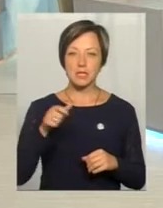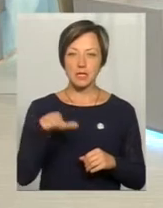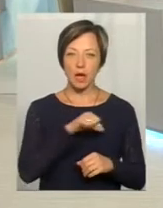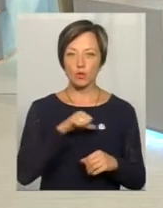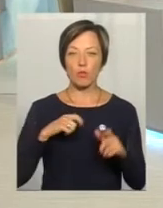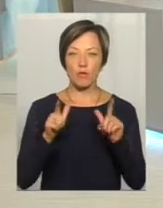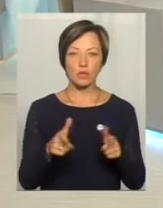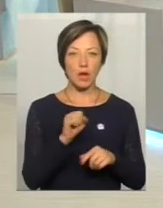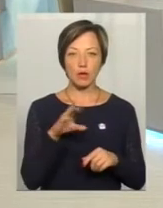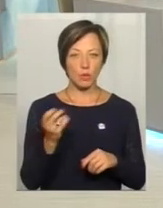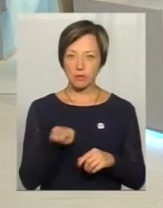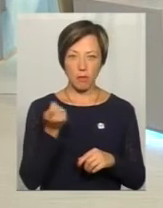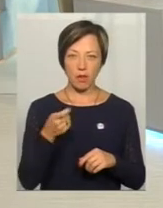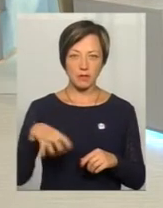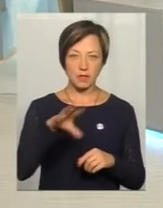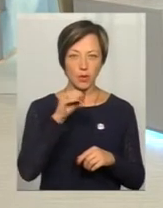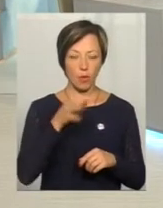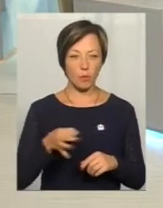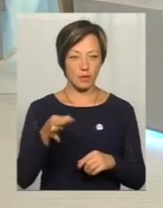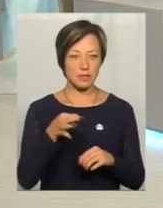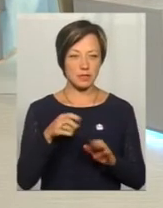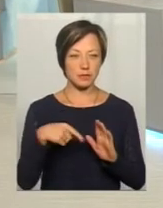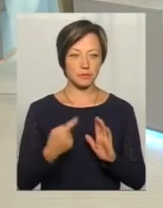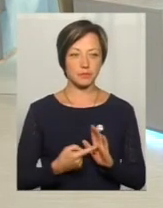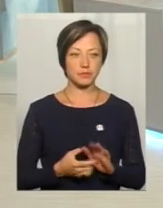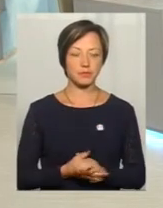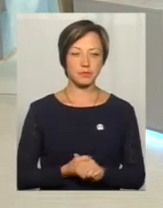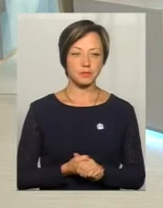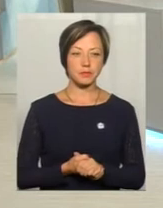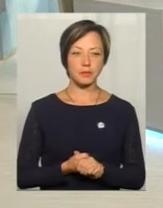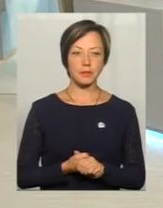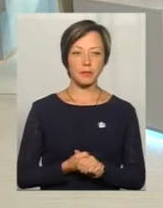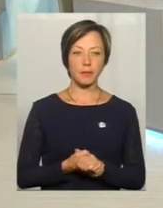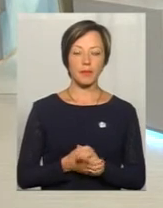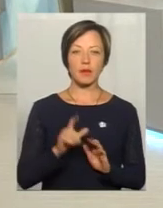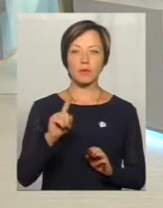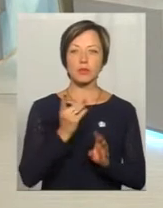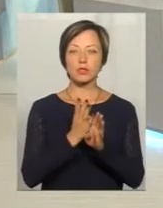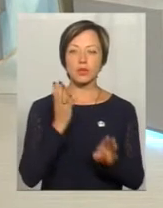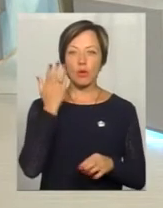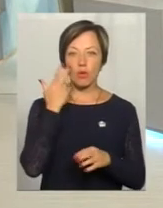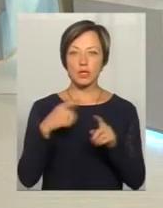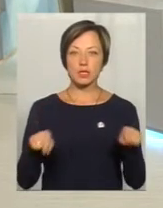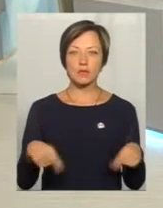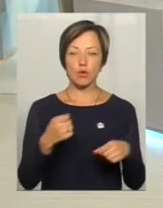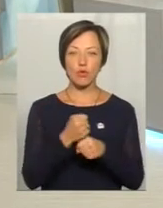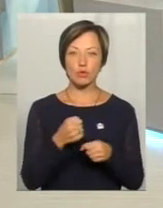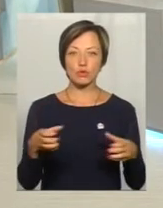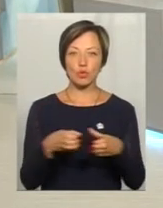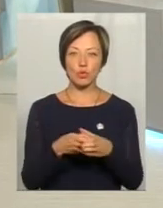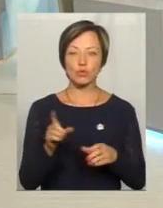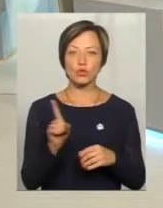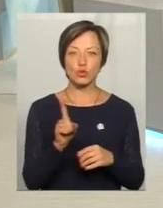Чи це не за мало, як для всієї області? Ну, перш за все, коли ми створювали робочу групу для того, щоб